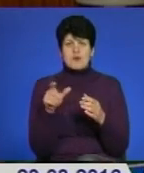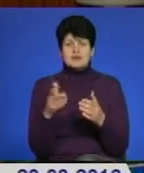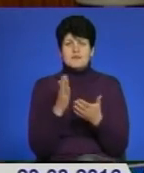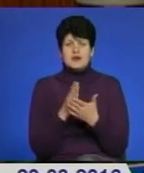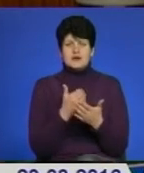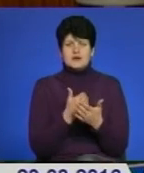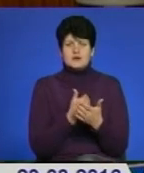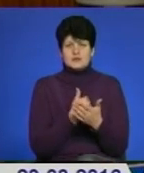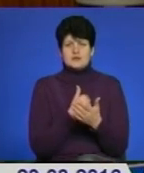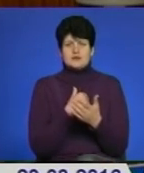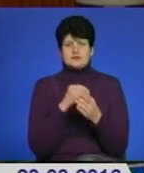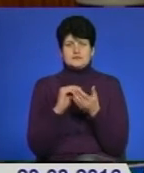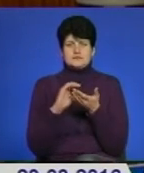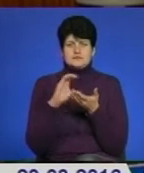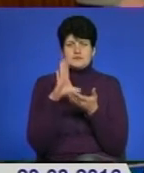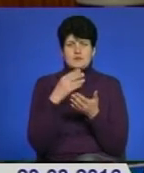наповнені бюджету.